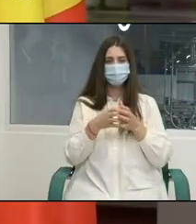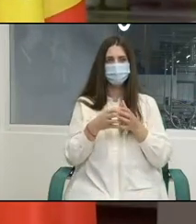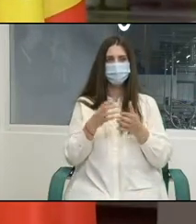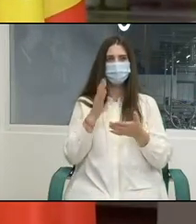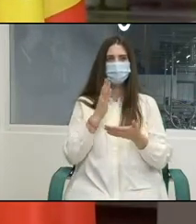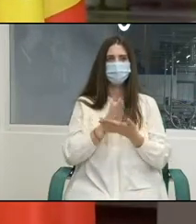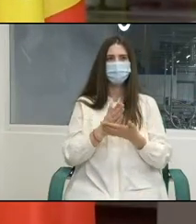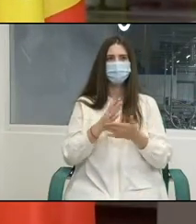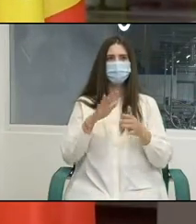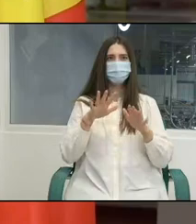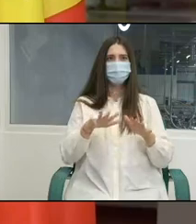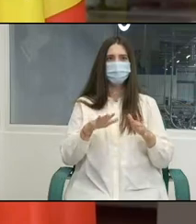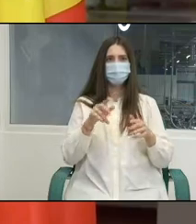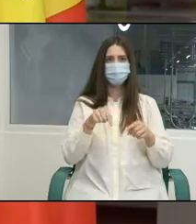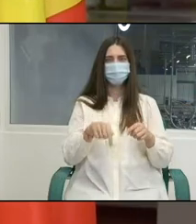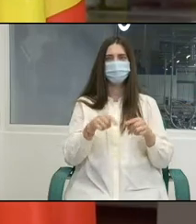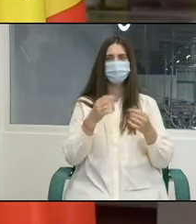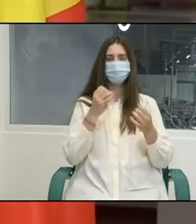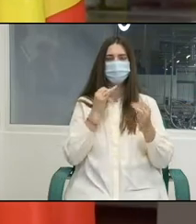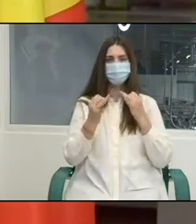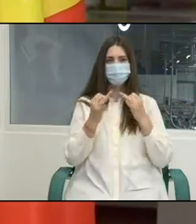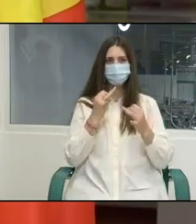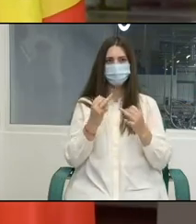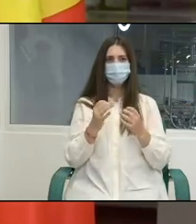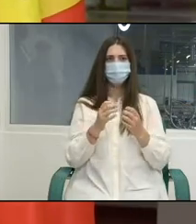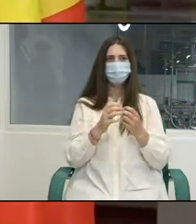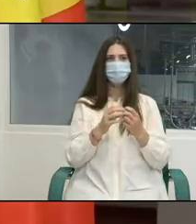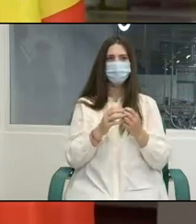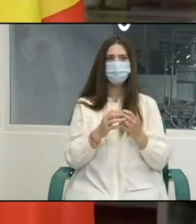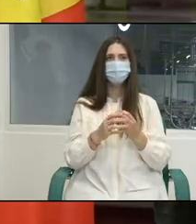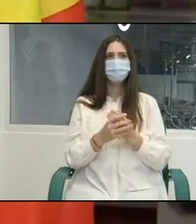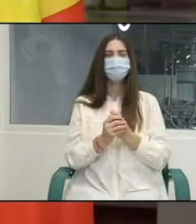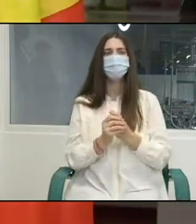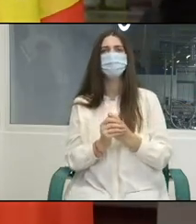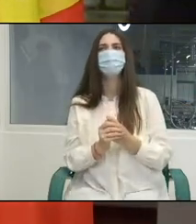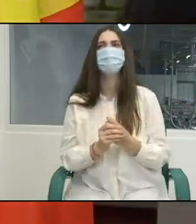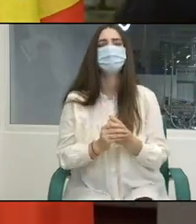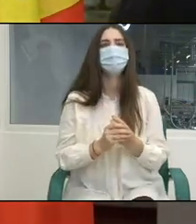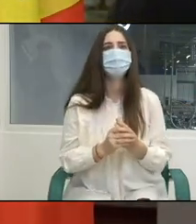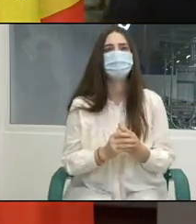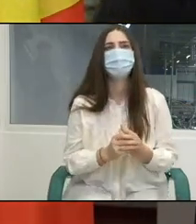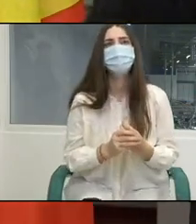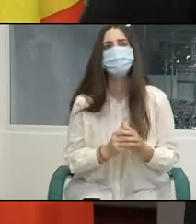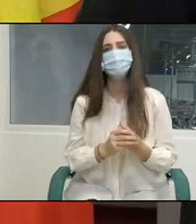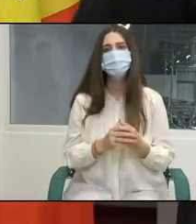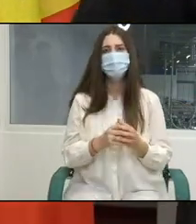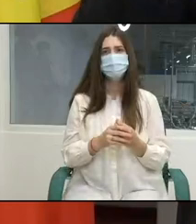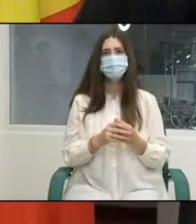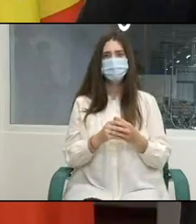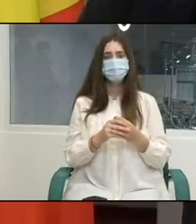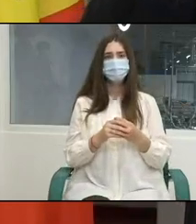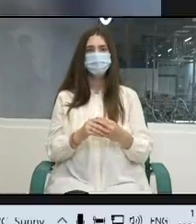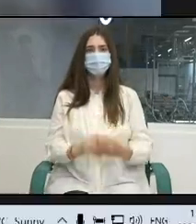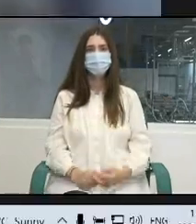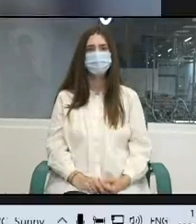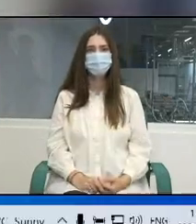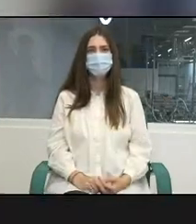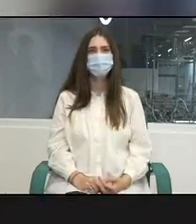ministru Spătară pentru participarea dumnealui, precum și domnului Cerescu, președintele Confederației Naționale a